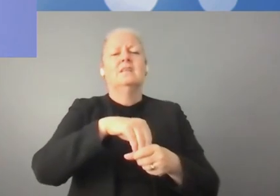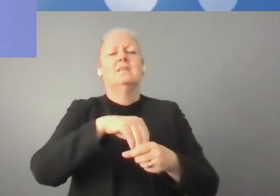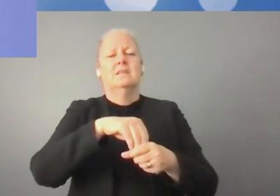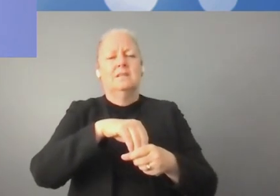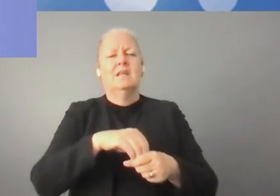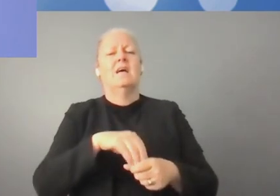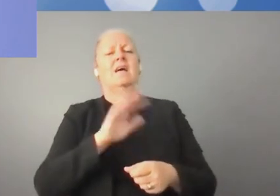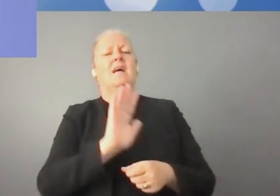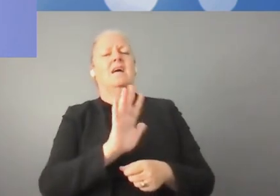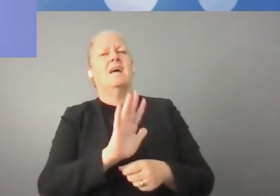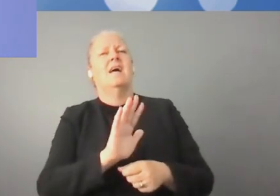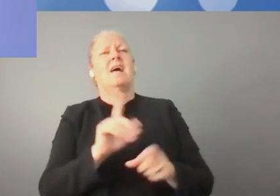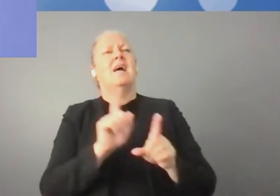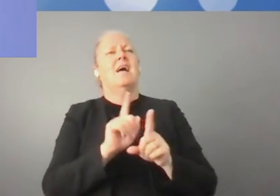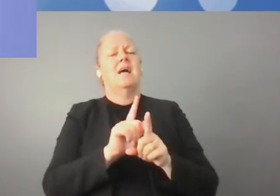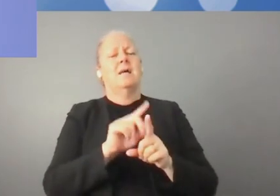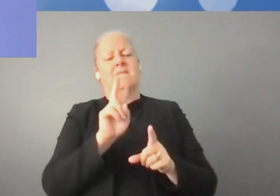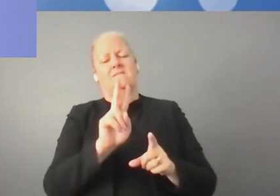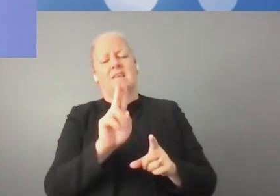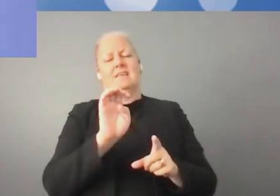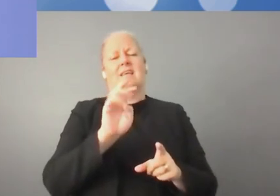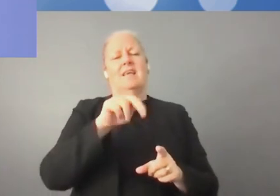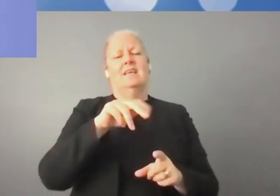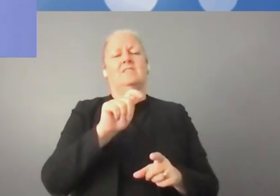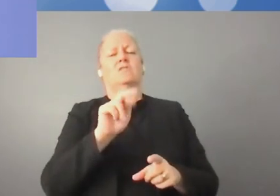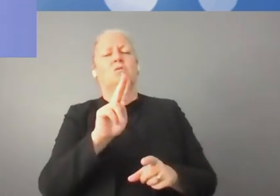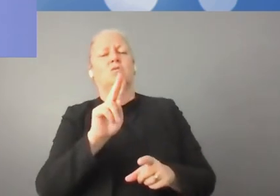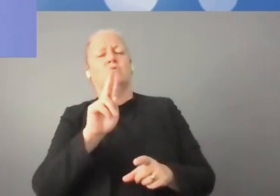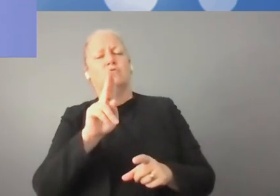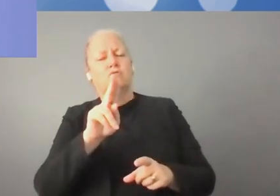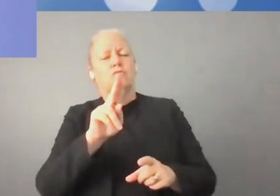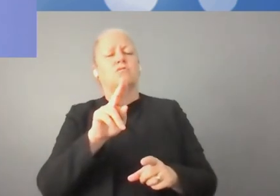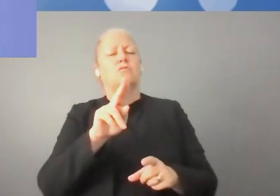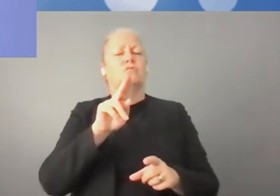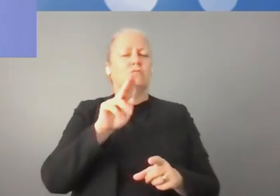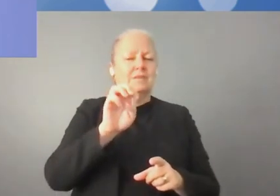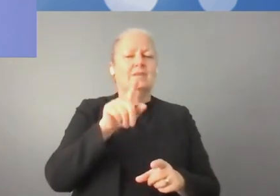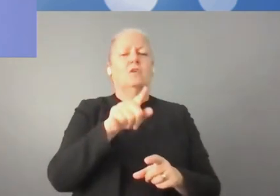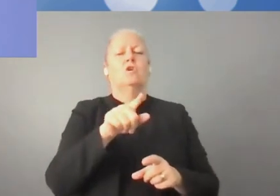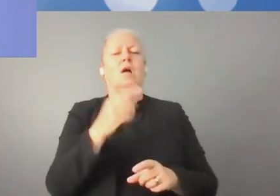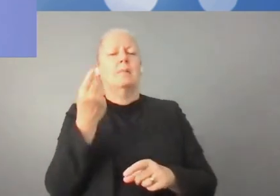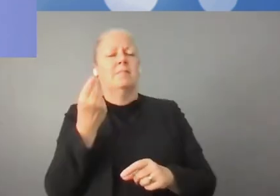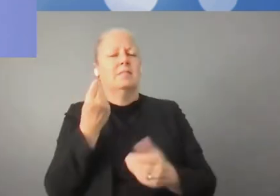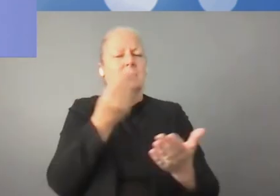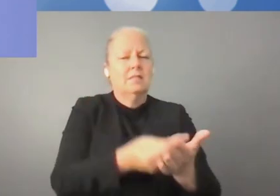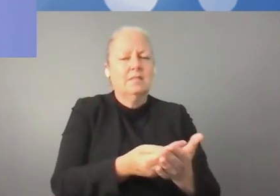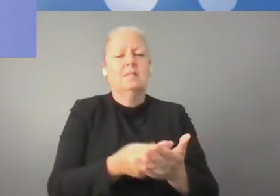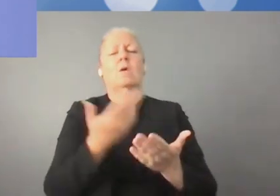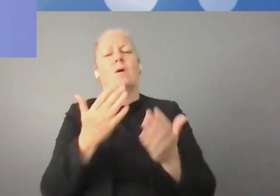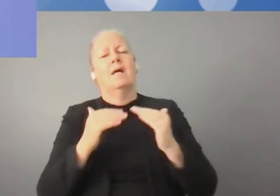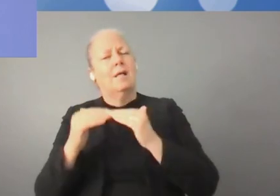différents outils de financement, equitable, equitable, venture capital et autres. Les investisseurs privés,